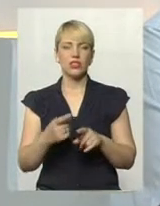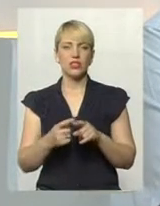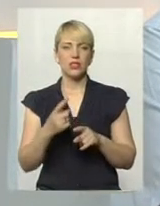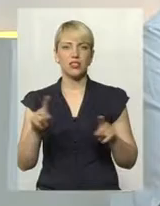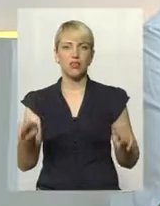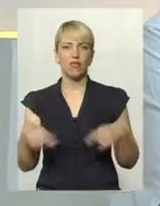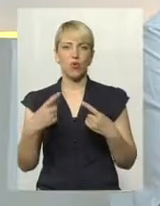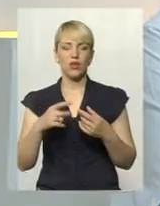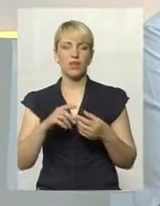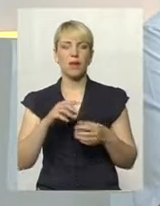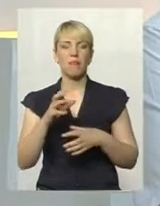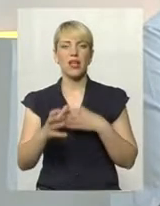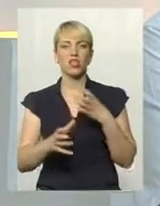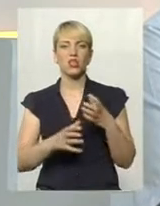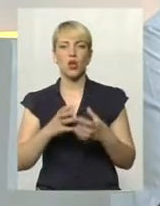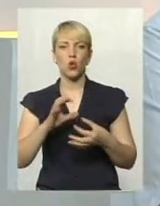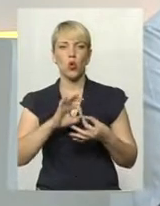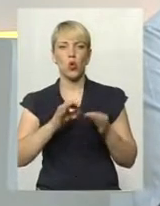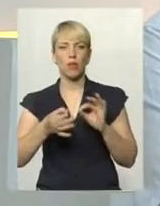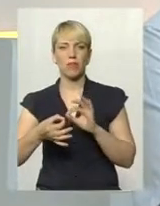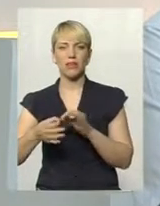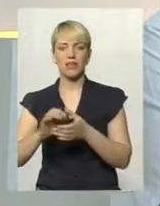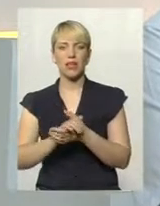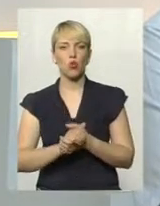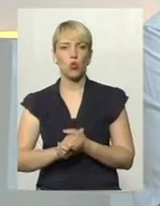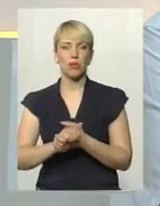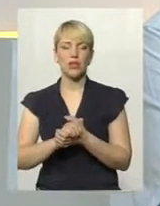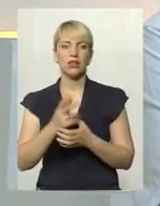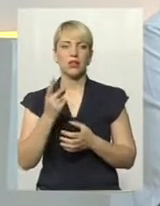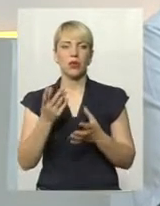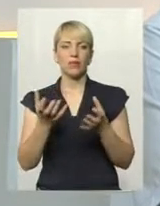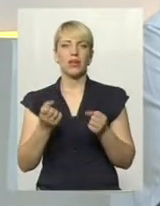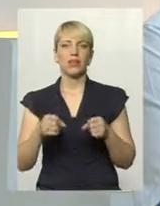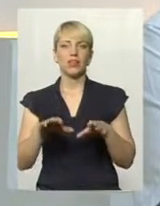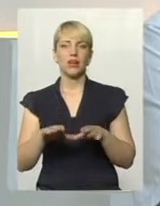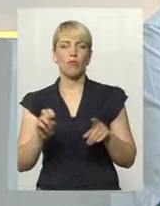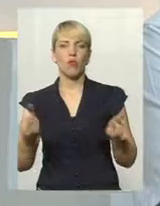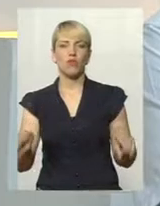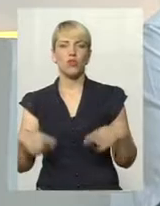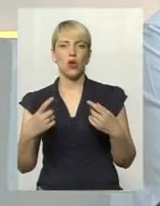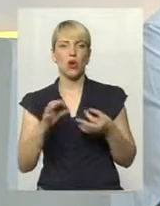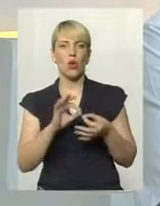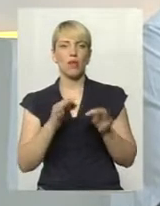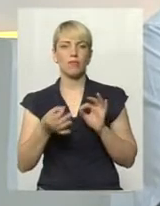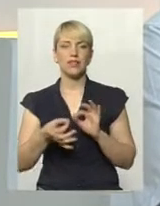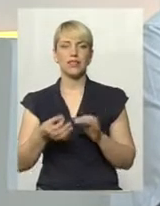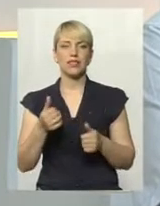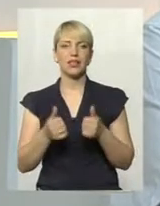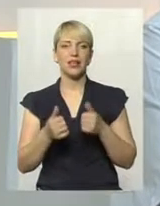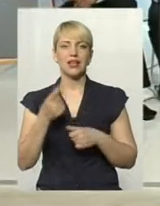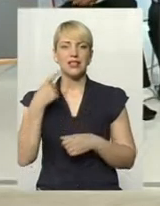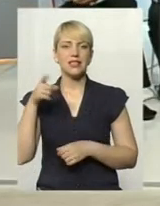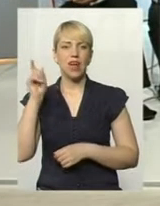створений міжнародний олімпійський комітет, а другий – прийнято рішення про відродження олімпійських ігр стародавньої